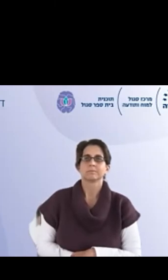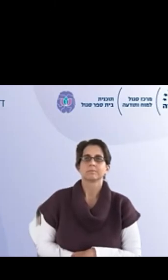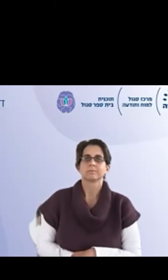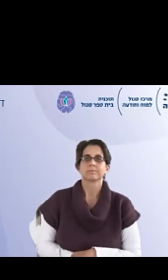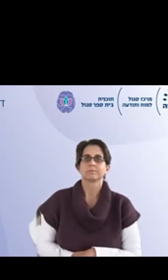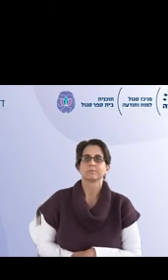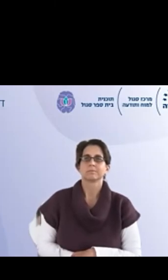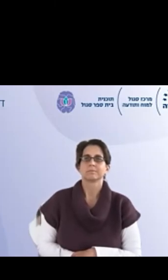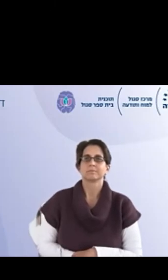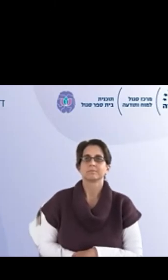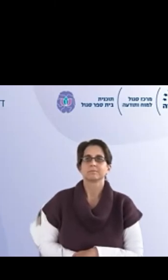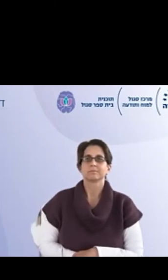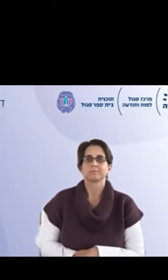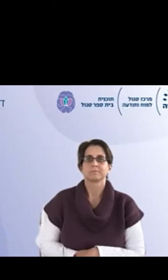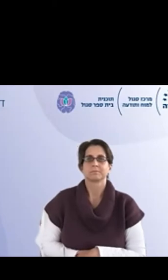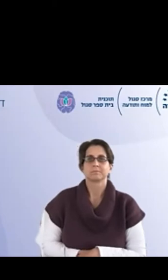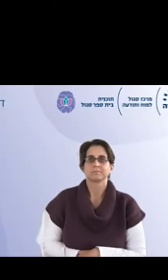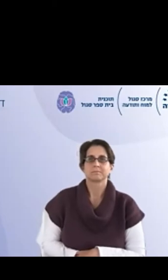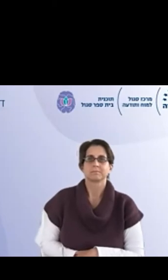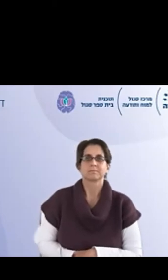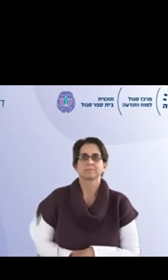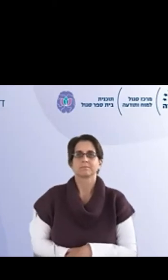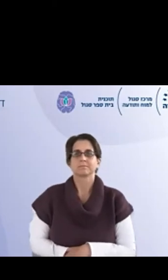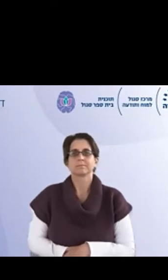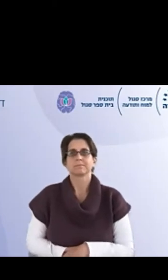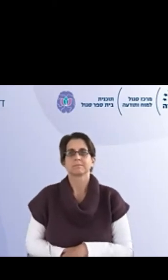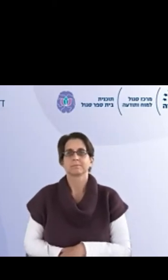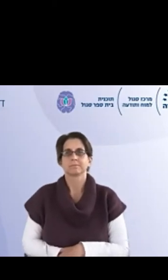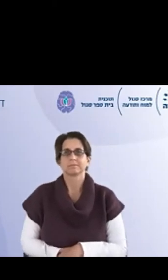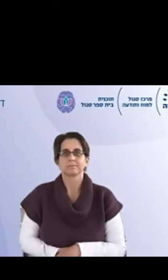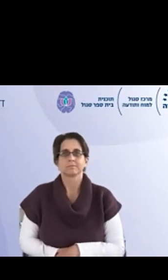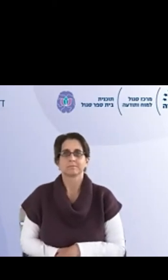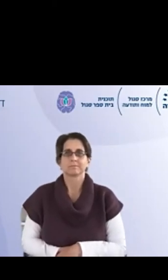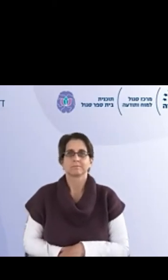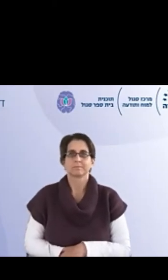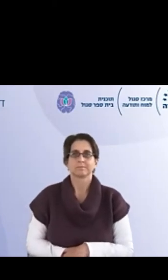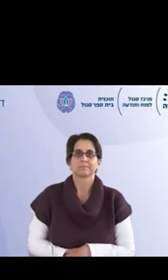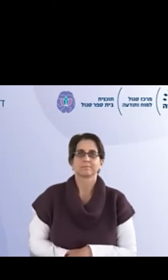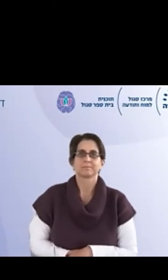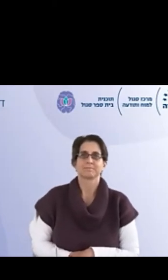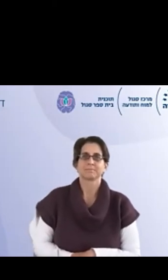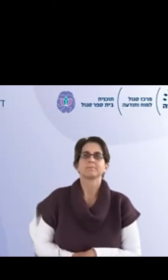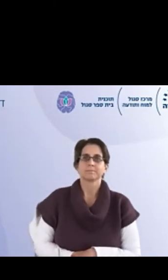לא כנראה. אני הבנתי יותר שאנחנו במקום של החשיבה הרציונלית האינסטרומנטלית.